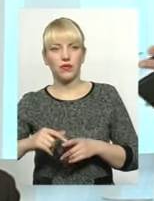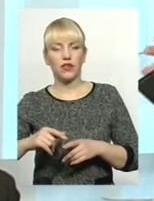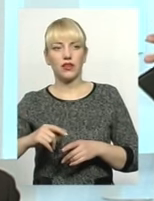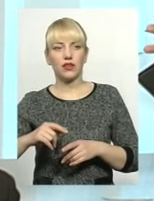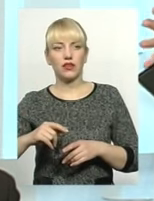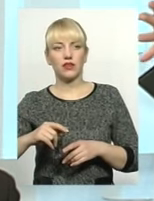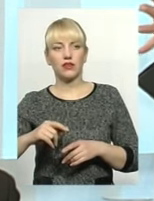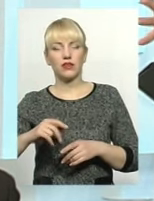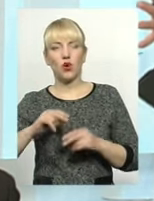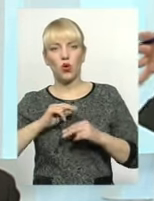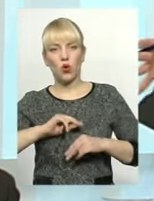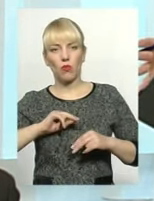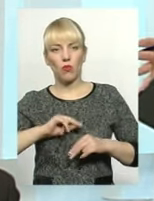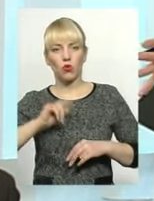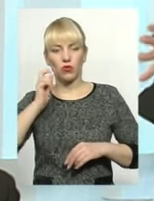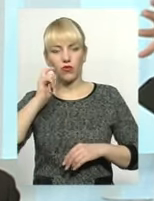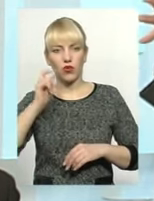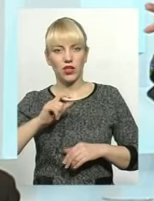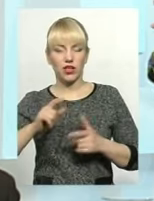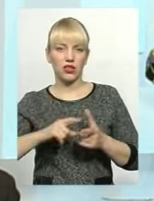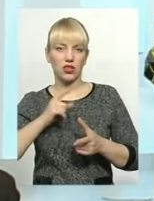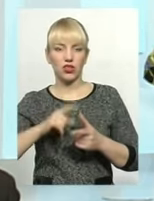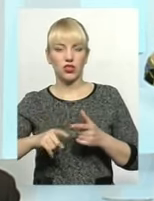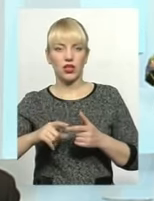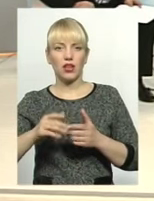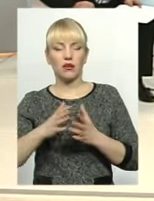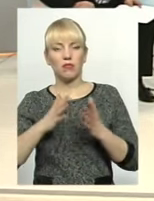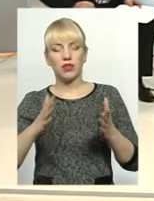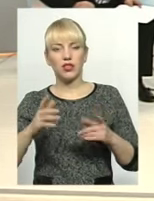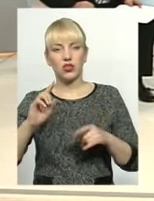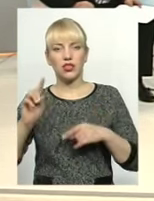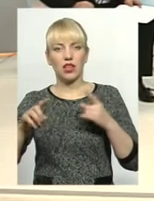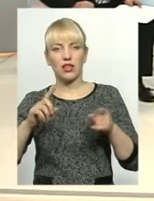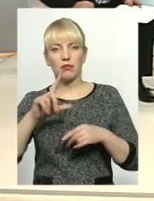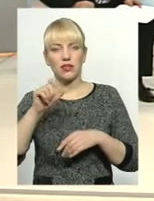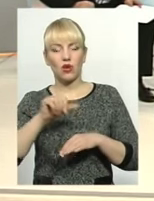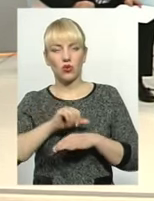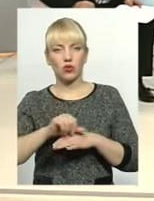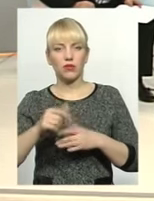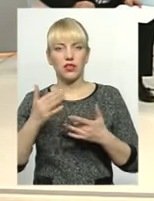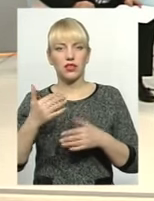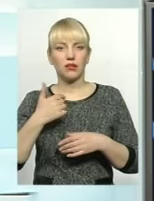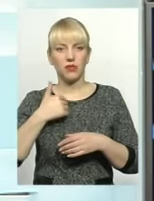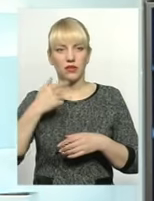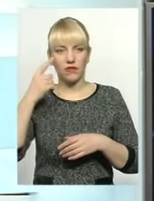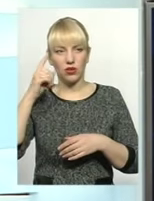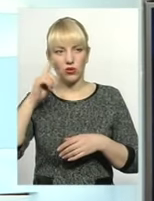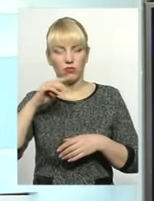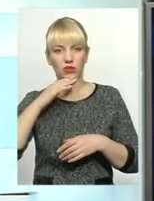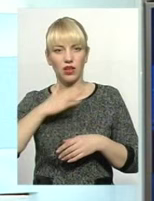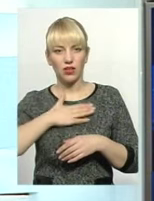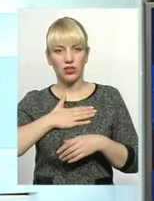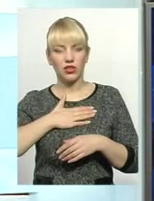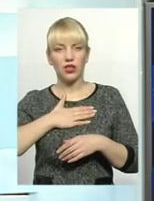роботу в Україні, а чи все-таки більше затребувані за кордоном? Наскільки мені відомо, наші